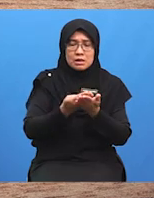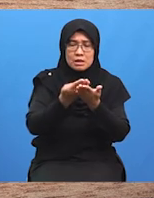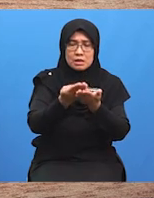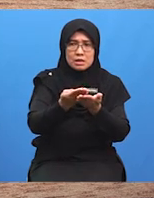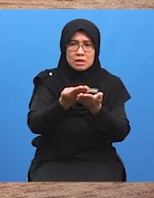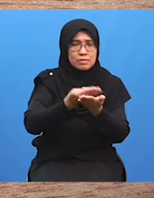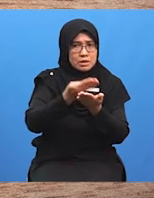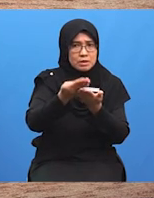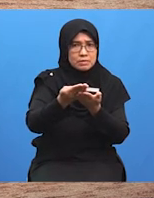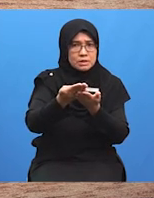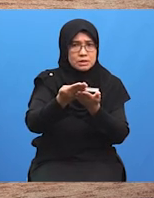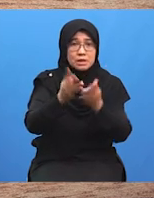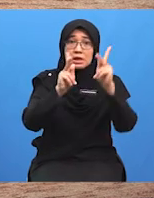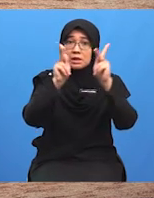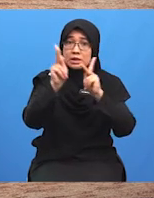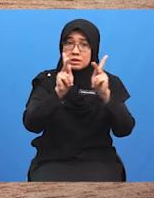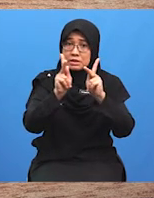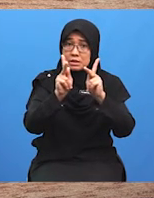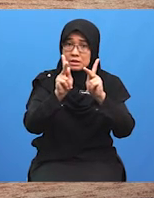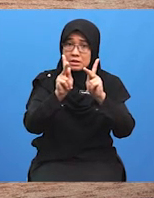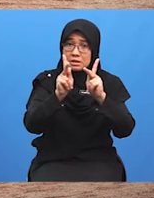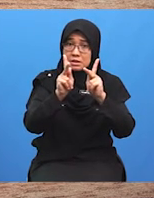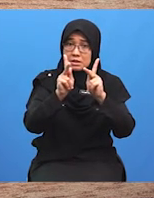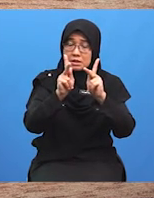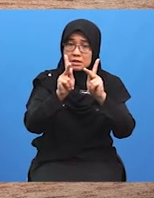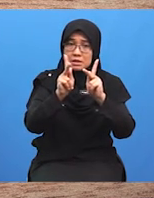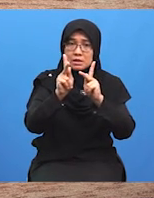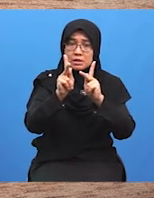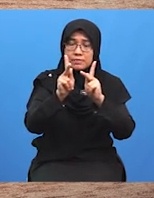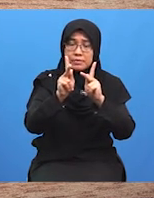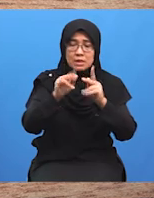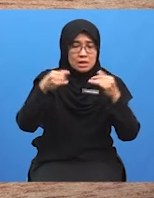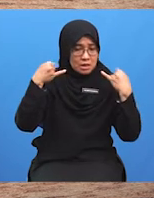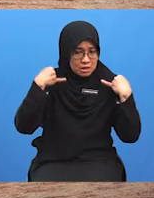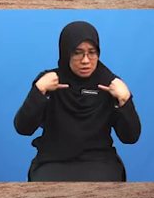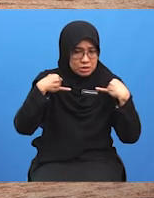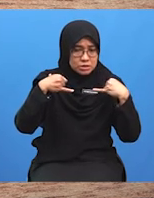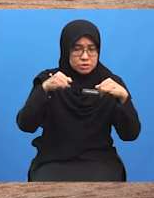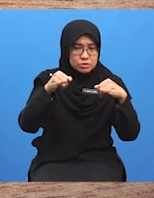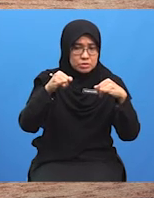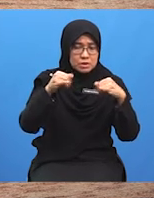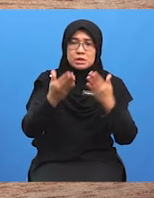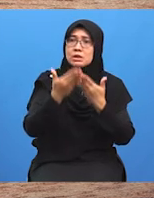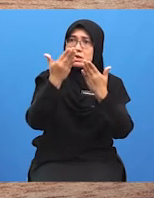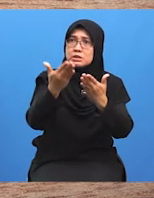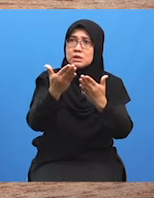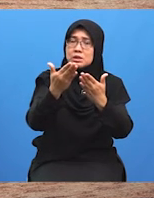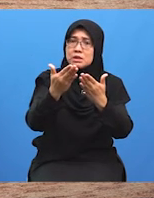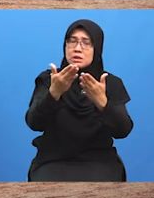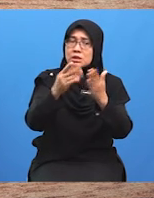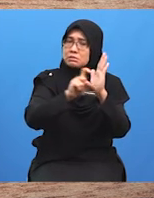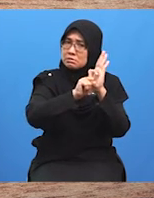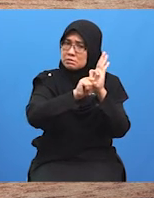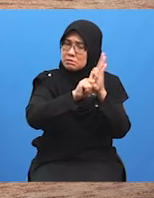seperti dalam rajah Penjual kereta mencadangkan julat harga